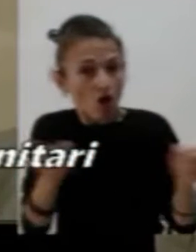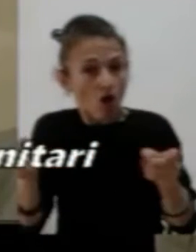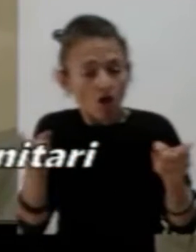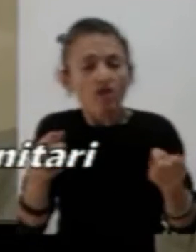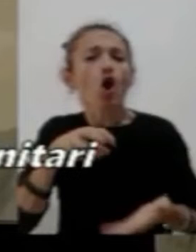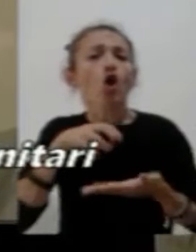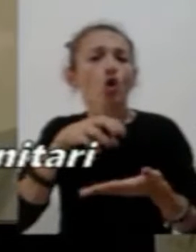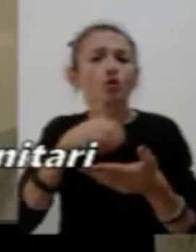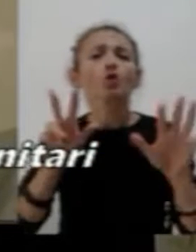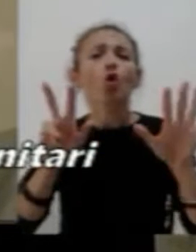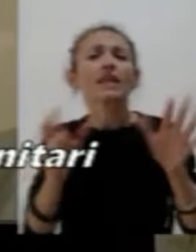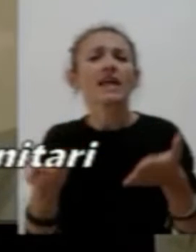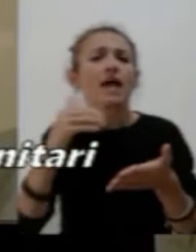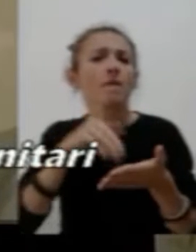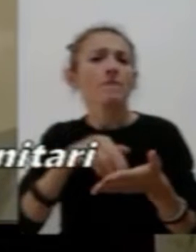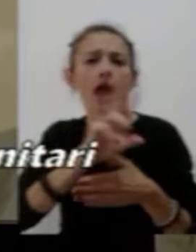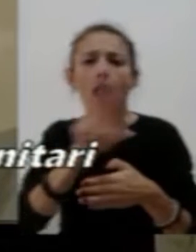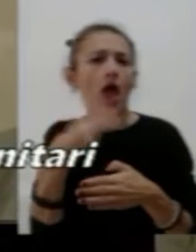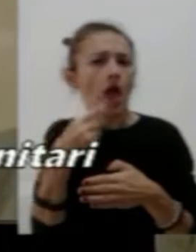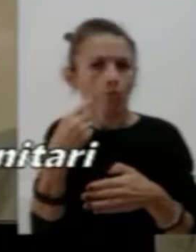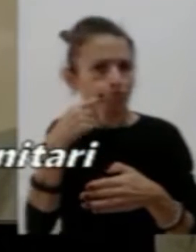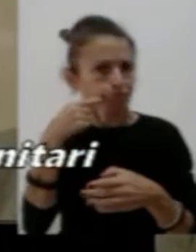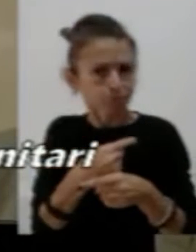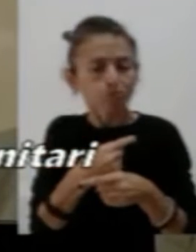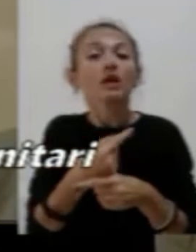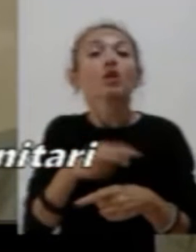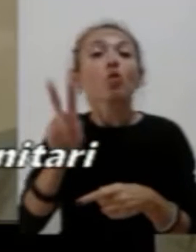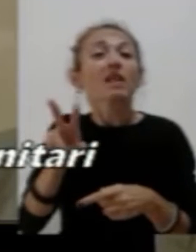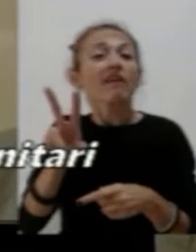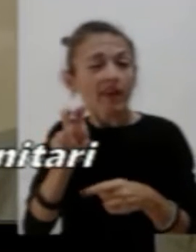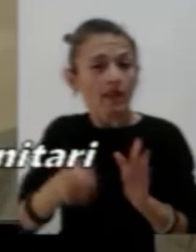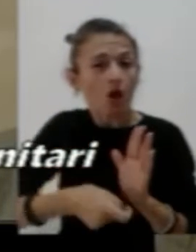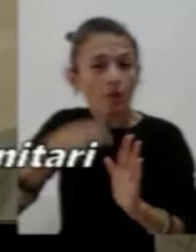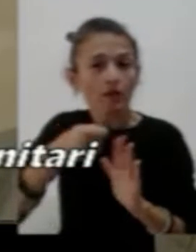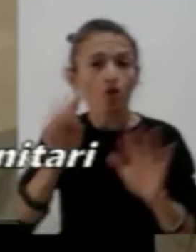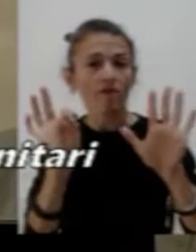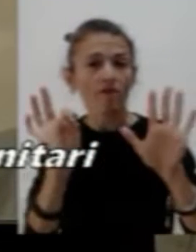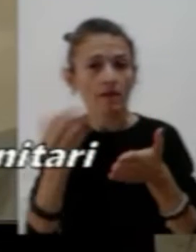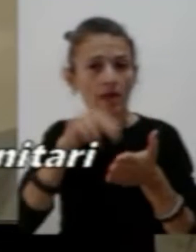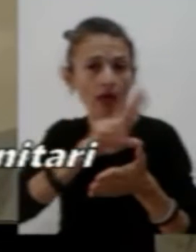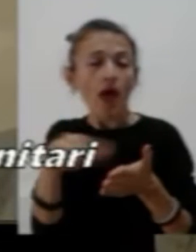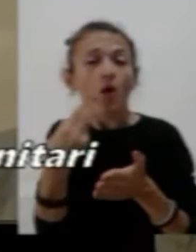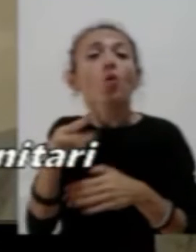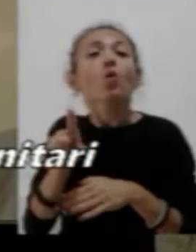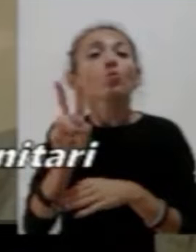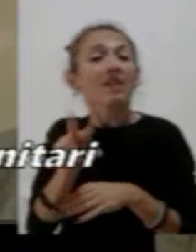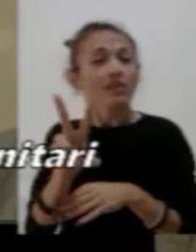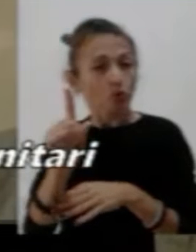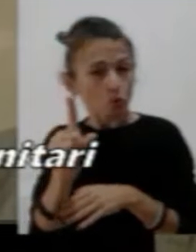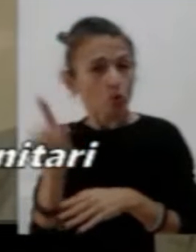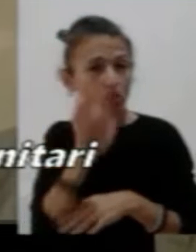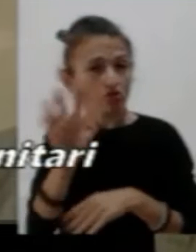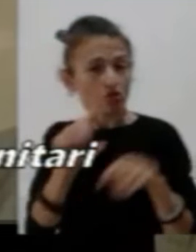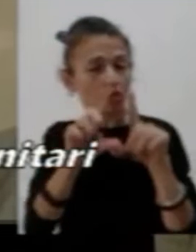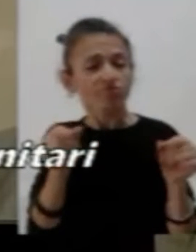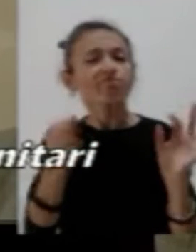2020 il contributo è aumentato a 90 mila euro. Per il 2021 Regione Liguria ha inteso assegnare un ulteriore contributo, una